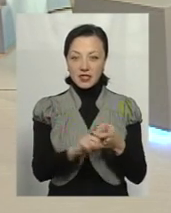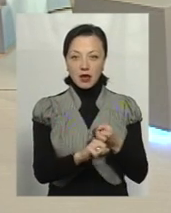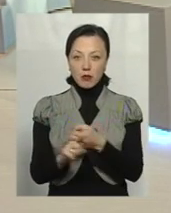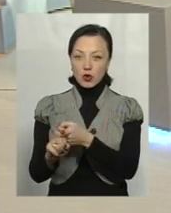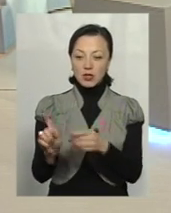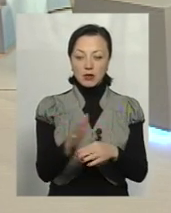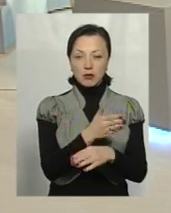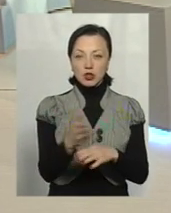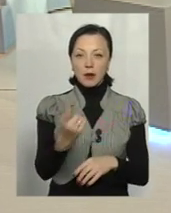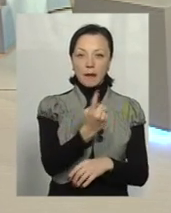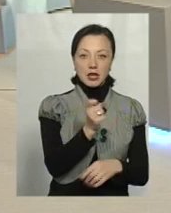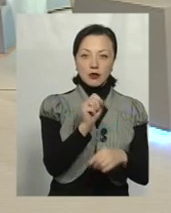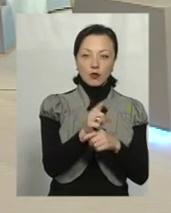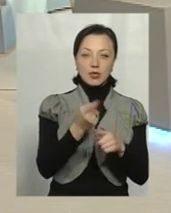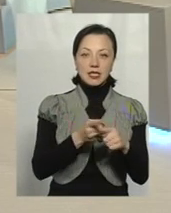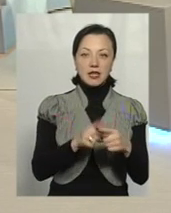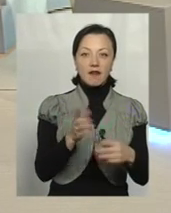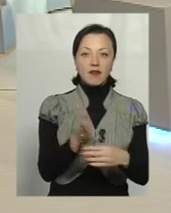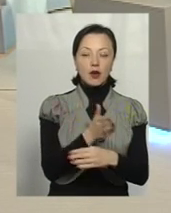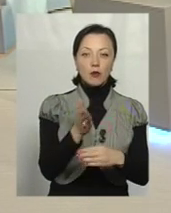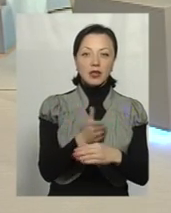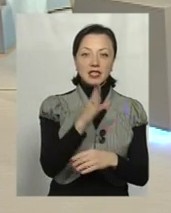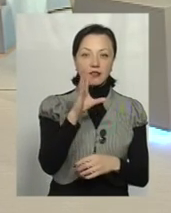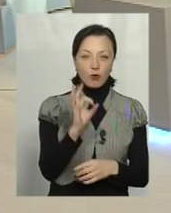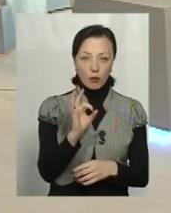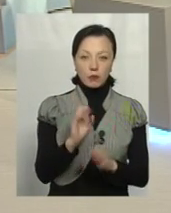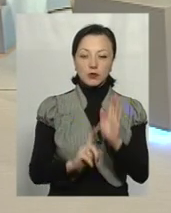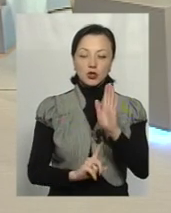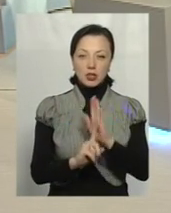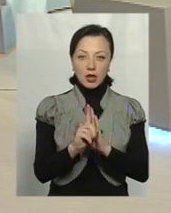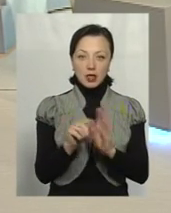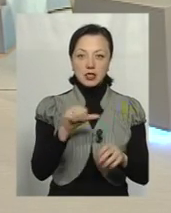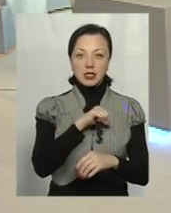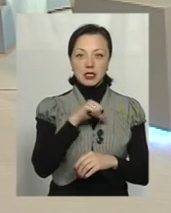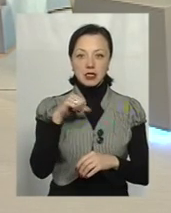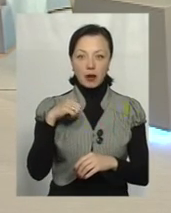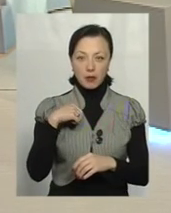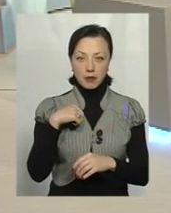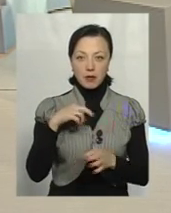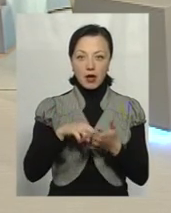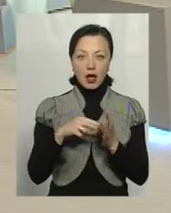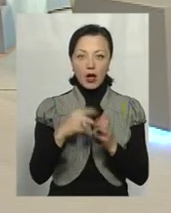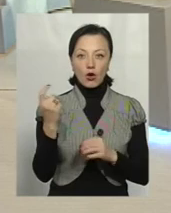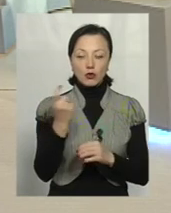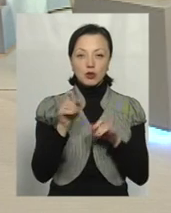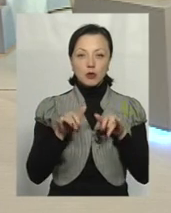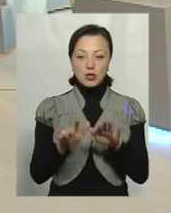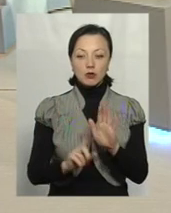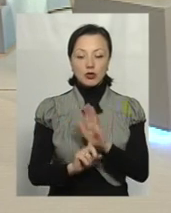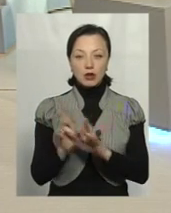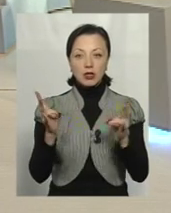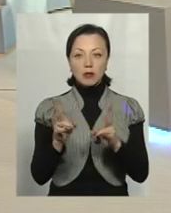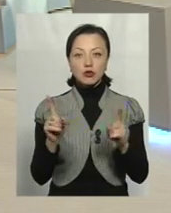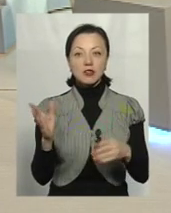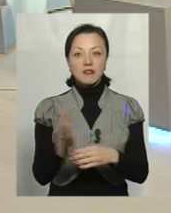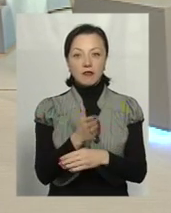Перша функція – це і функція виробництва. З чого, власне, починається сам економічний процес. Для початку треба щось